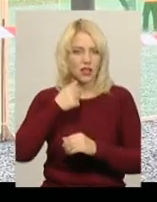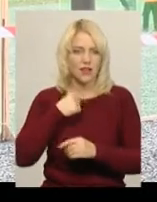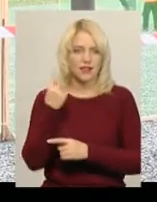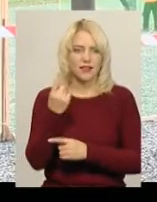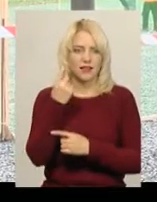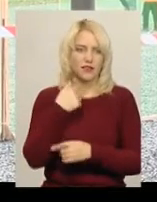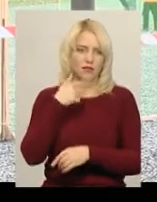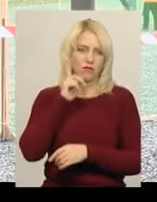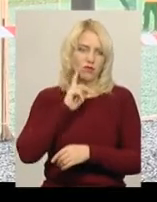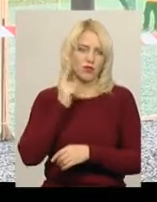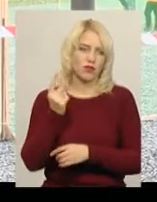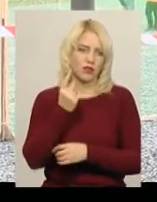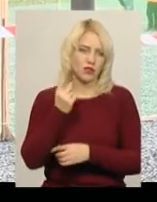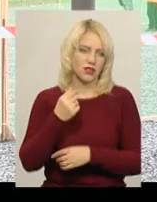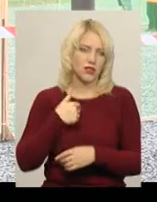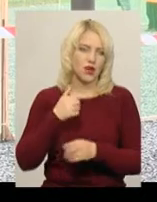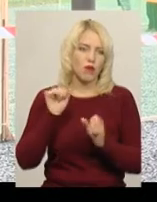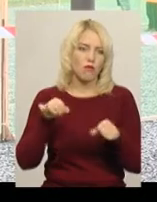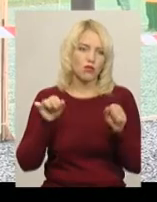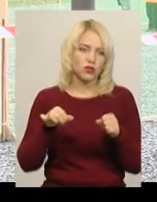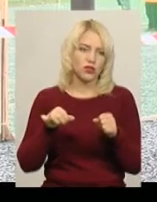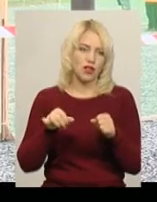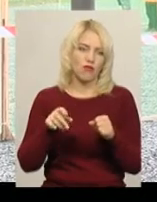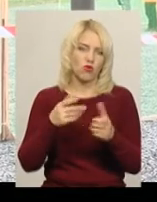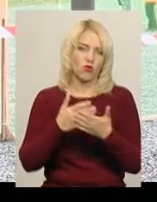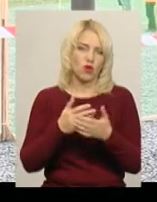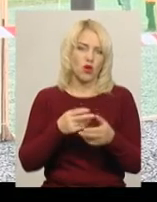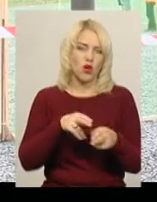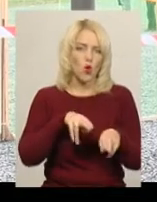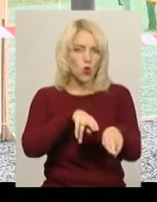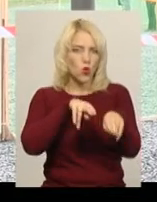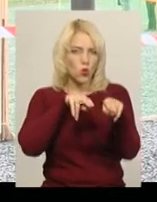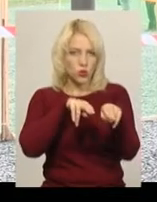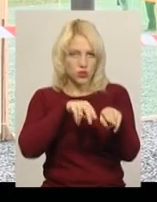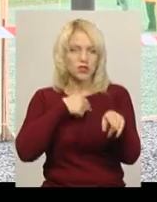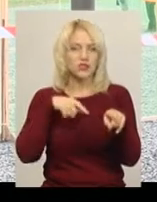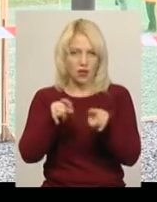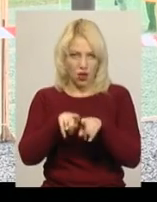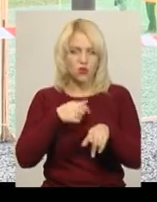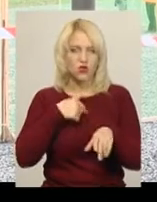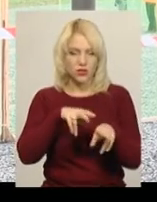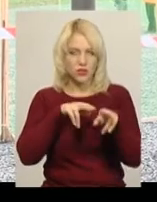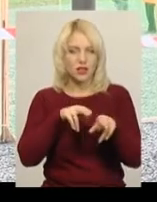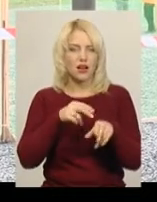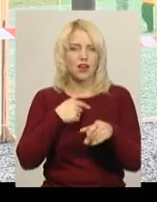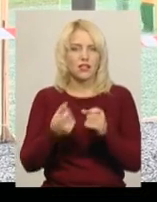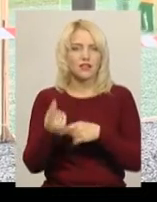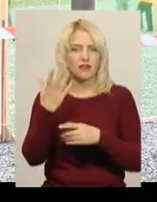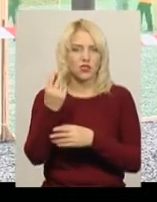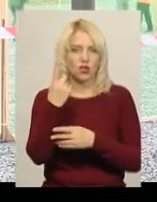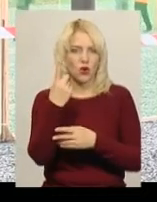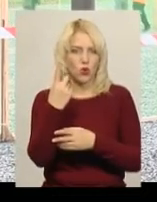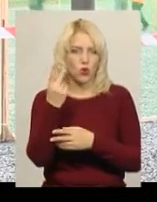що я єдиний, можливо, вже в рушниці, я також стріляю, вже в рушниці з'явився ще